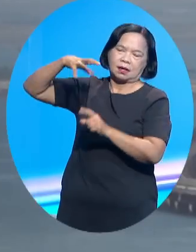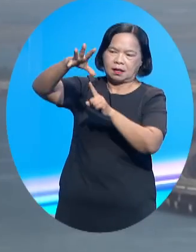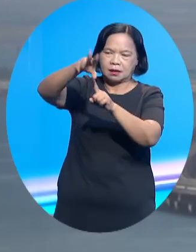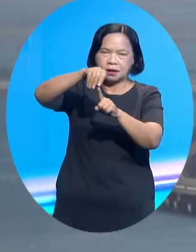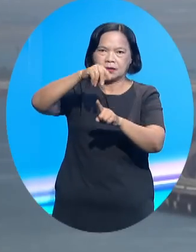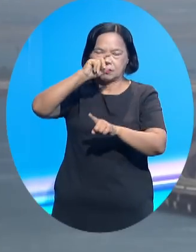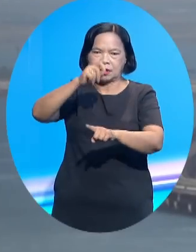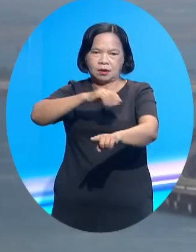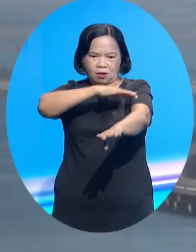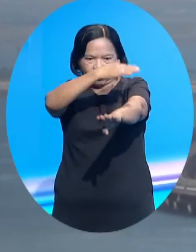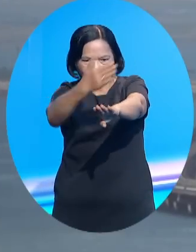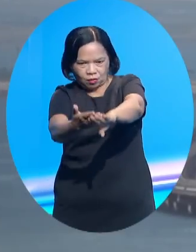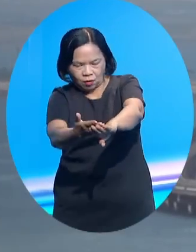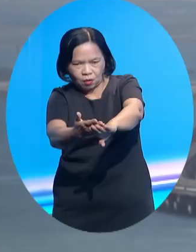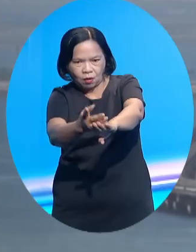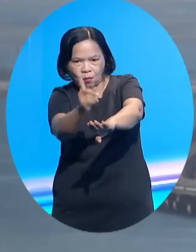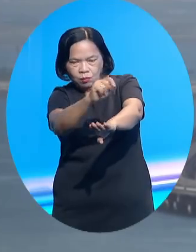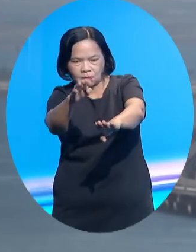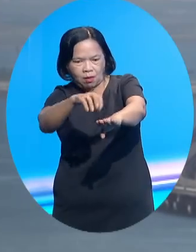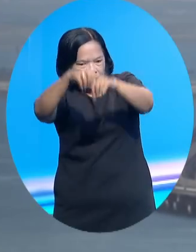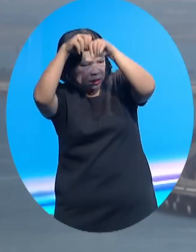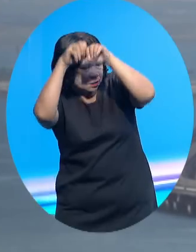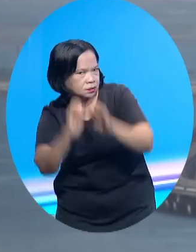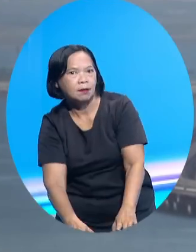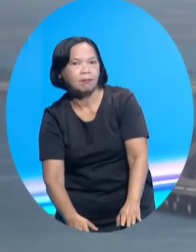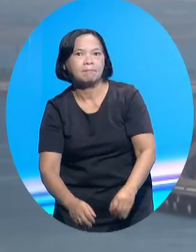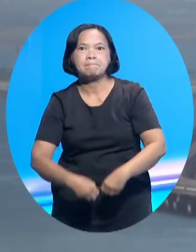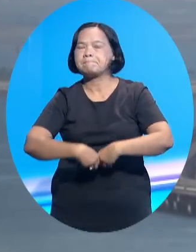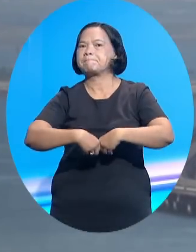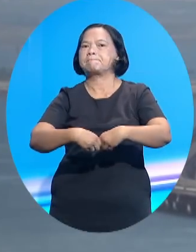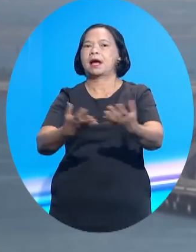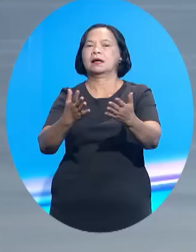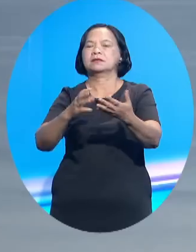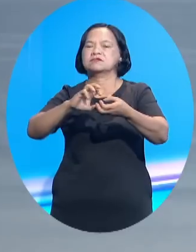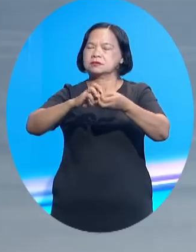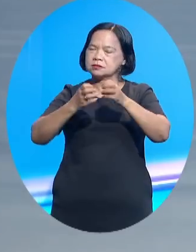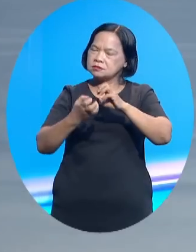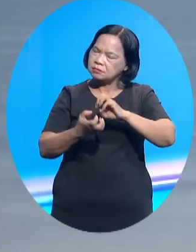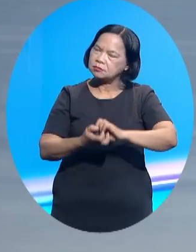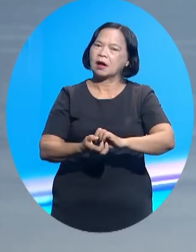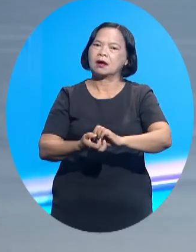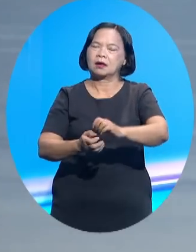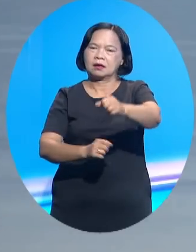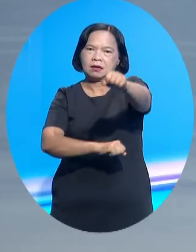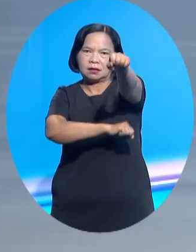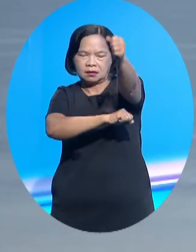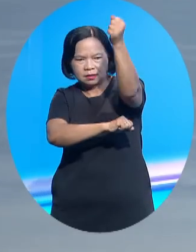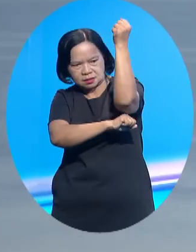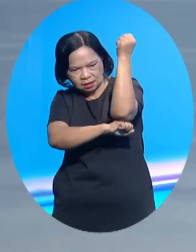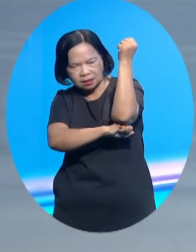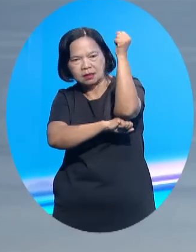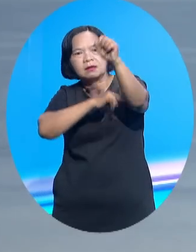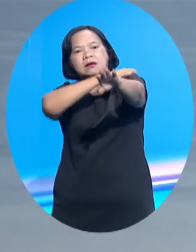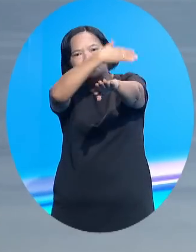Nga, nhiệm cầu số 145 đã sập một làn đường và có thể phải mất nhiều tuần để sửa chữa. Tuy nhiên, các trụ cầu không bị hư hại.